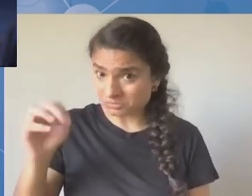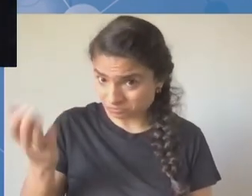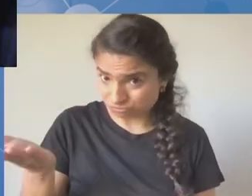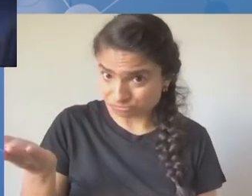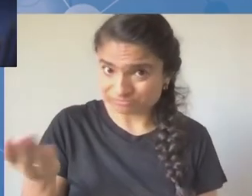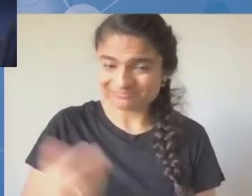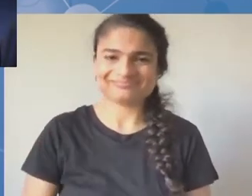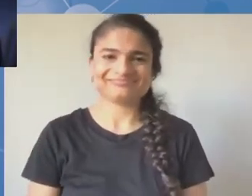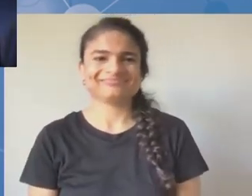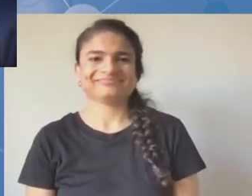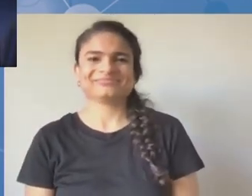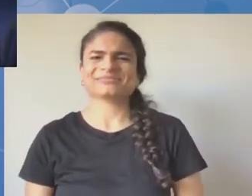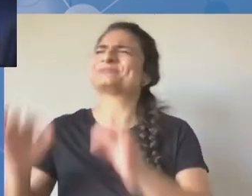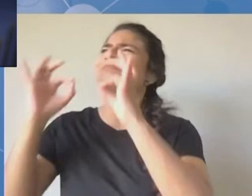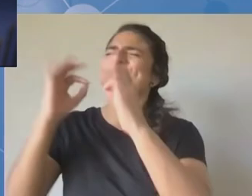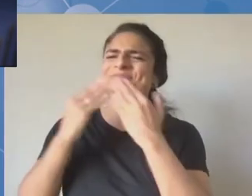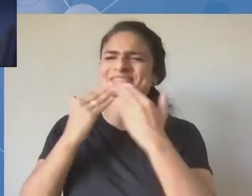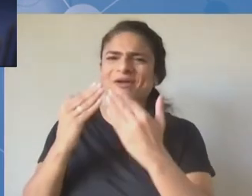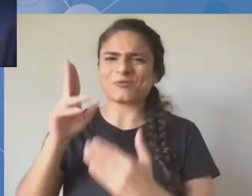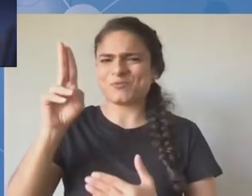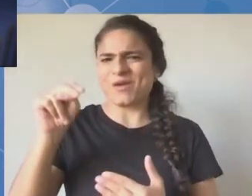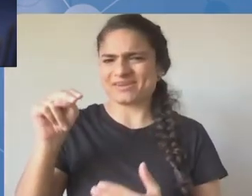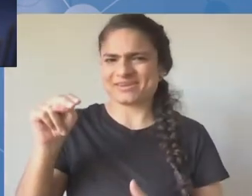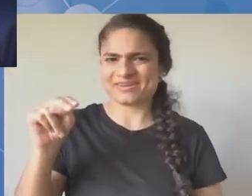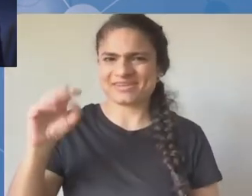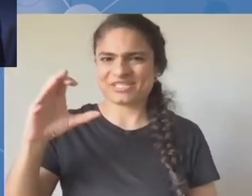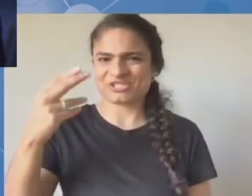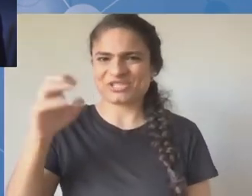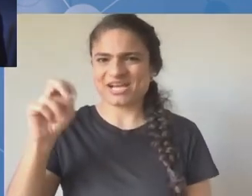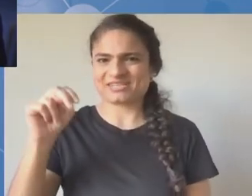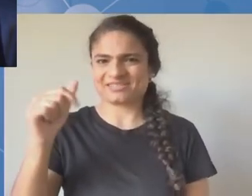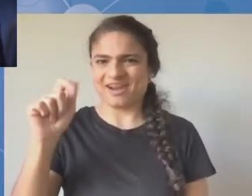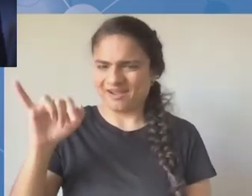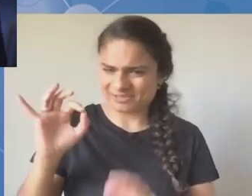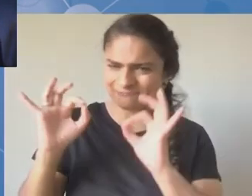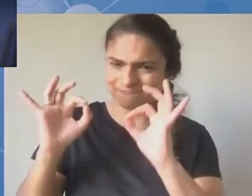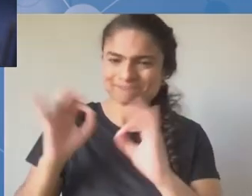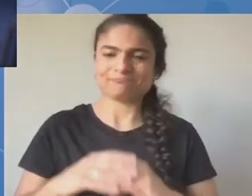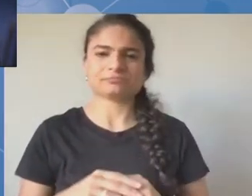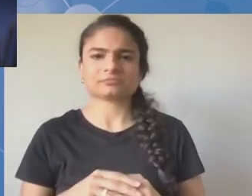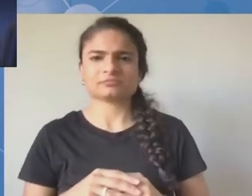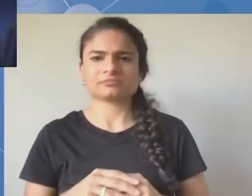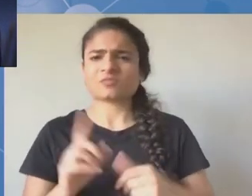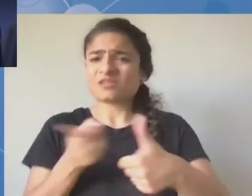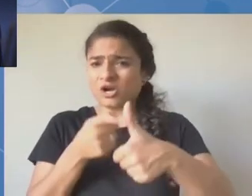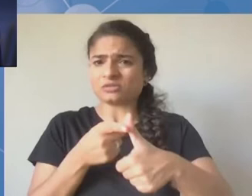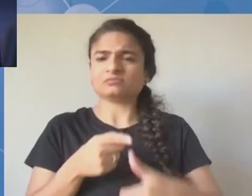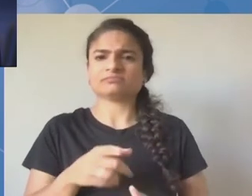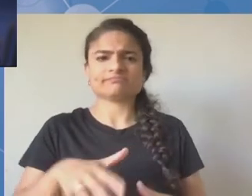pan ambasador. Dziękuję. Przede wszystkim ja również chciałbym podziękować